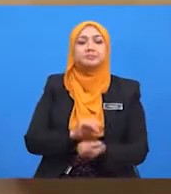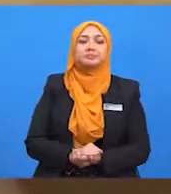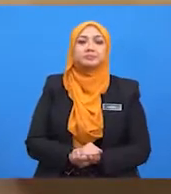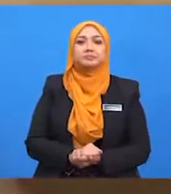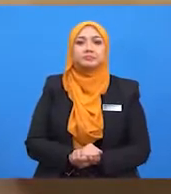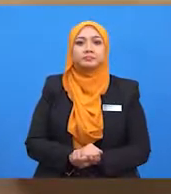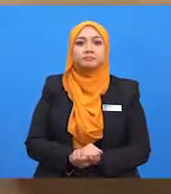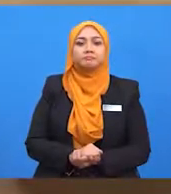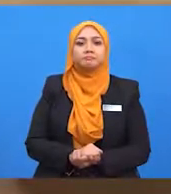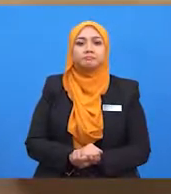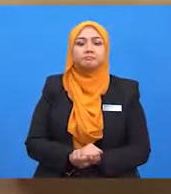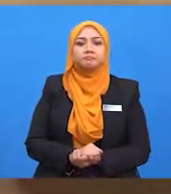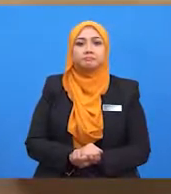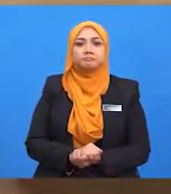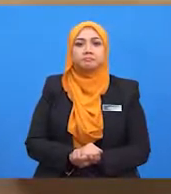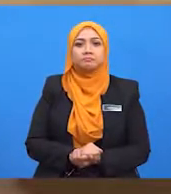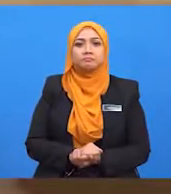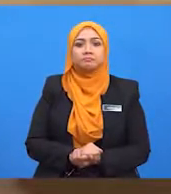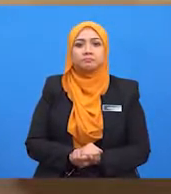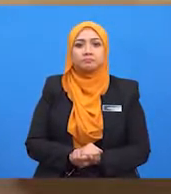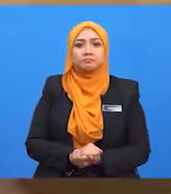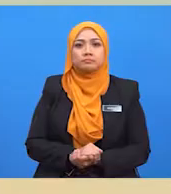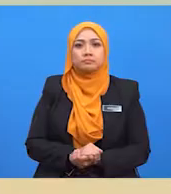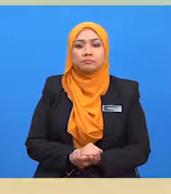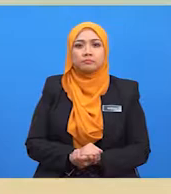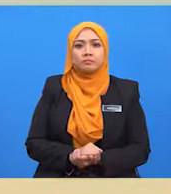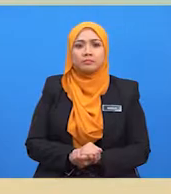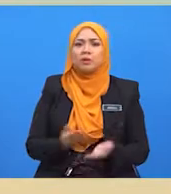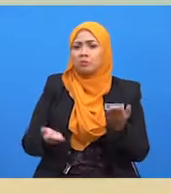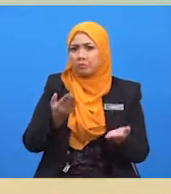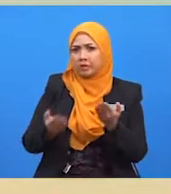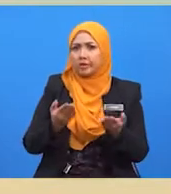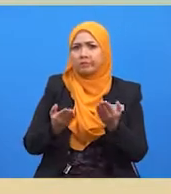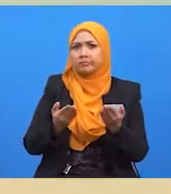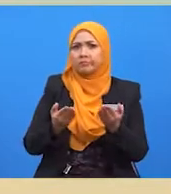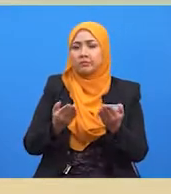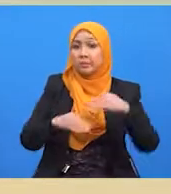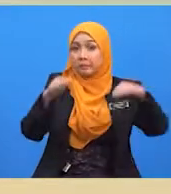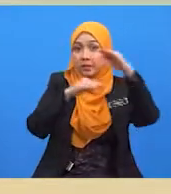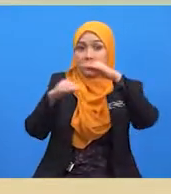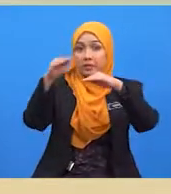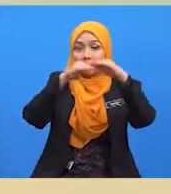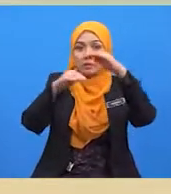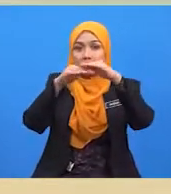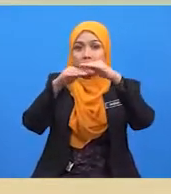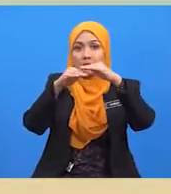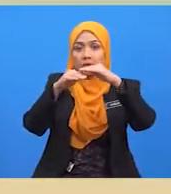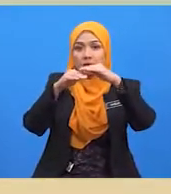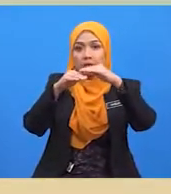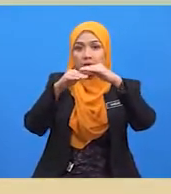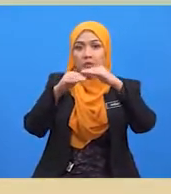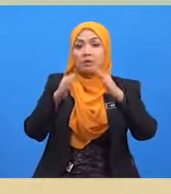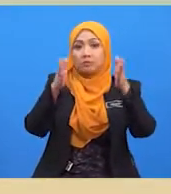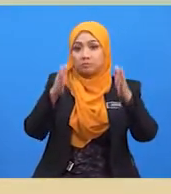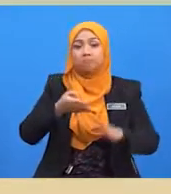pembangunan industri muda di negara B mampukah industri muda negara B bersaing